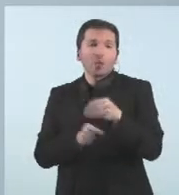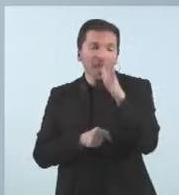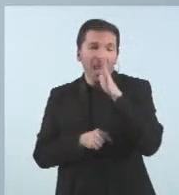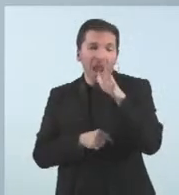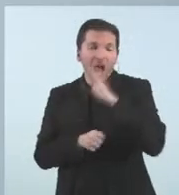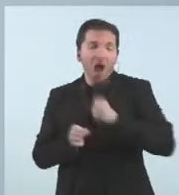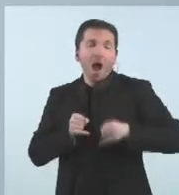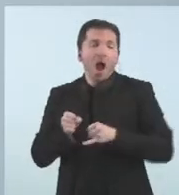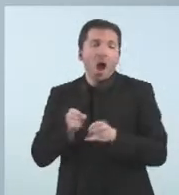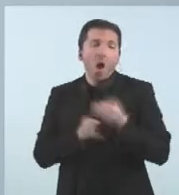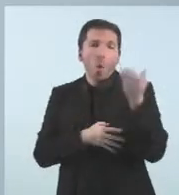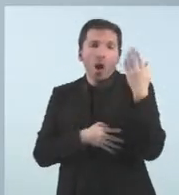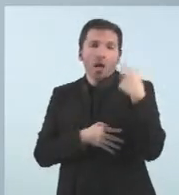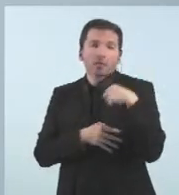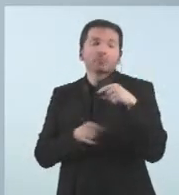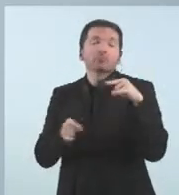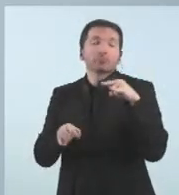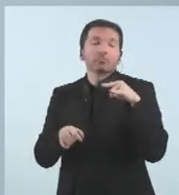Encara no disposo d'ells.